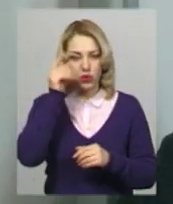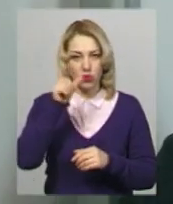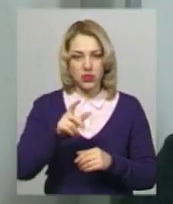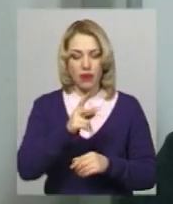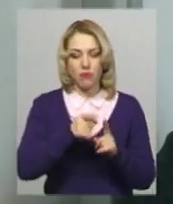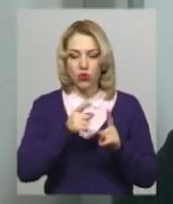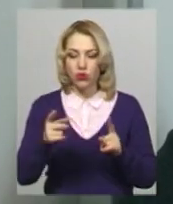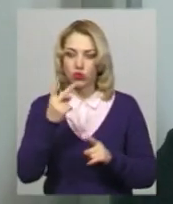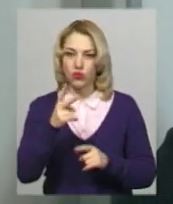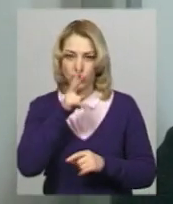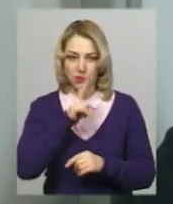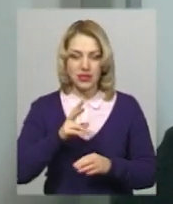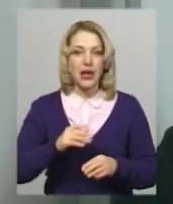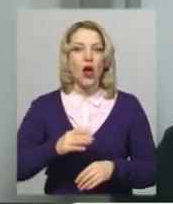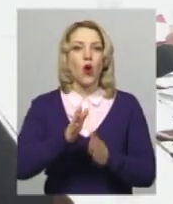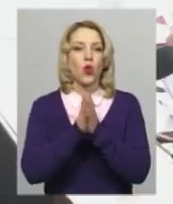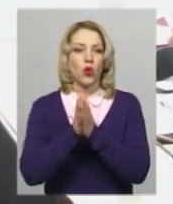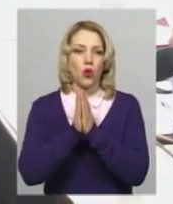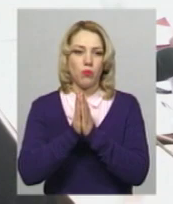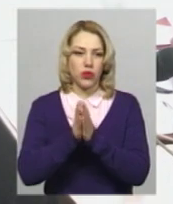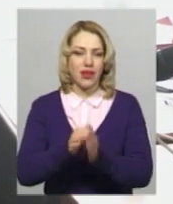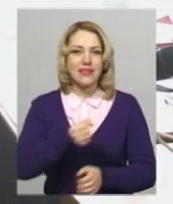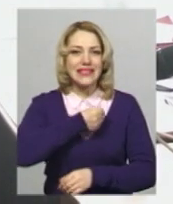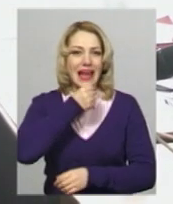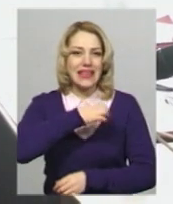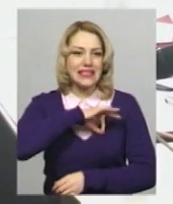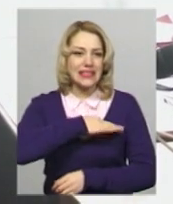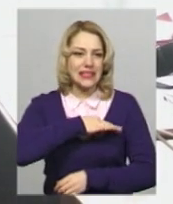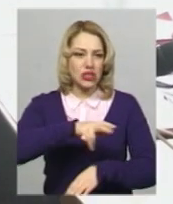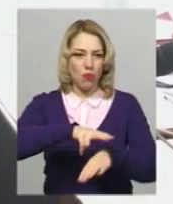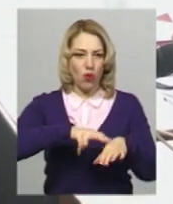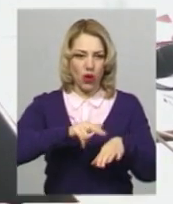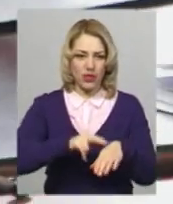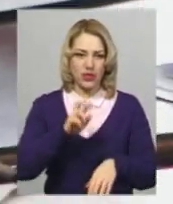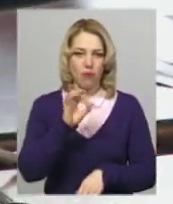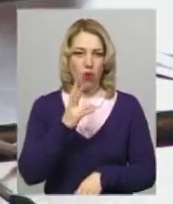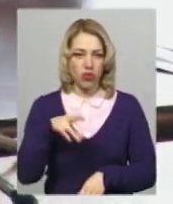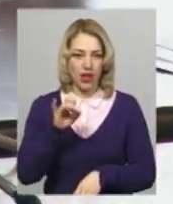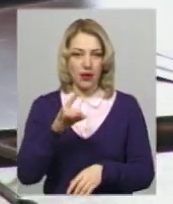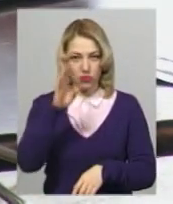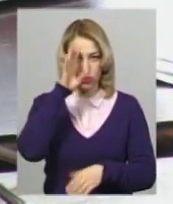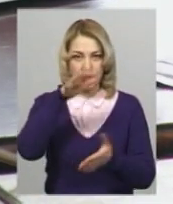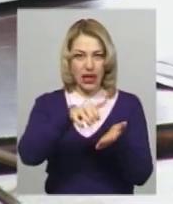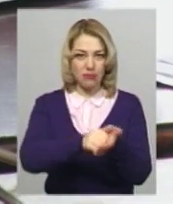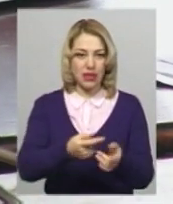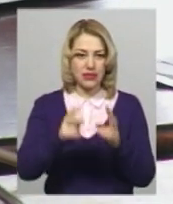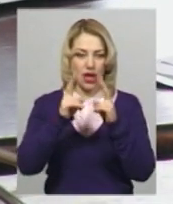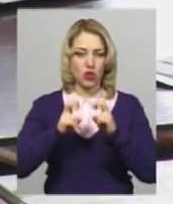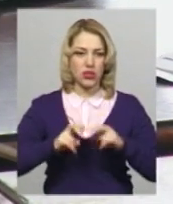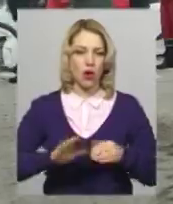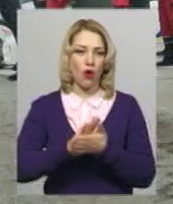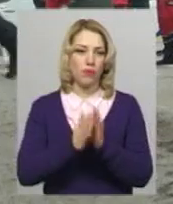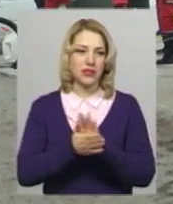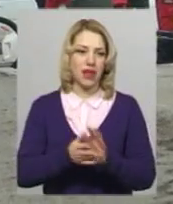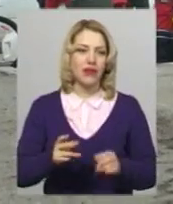місяців клопотав у суді старший слідчий відділу розслідувань Національної поліції області Сергій Гонтар. Саме він займається розслідуванням обставин